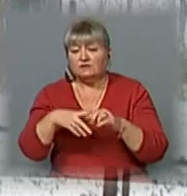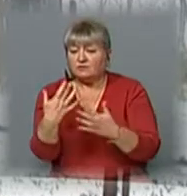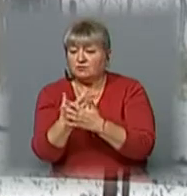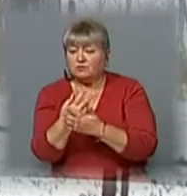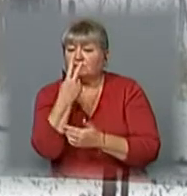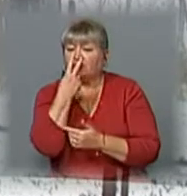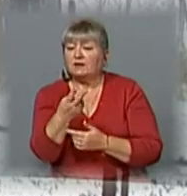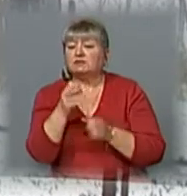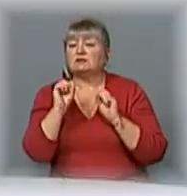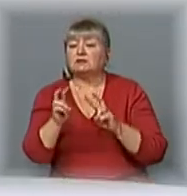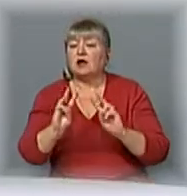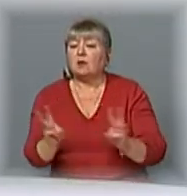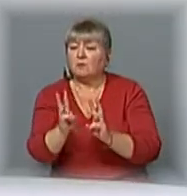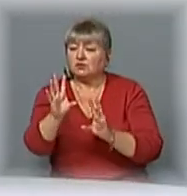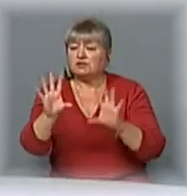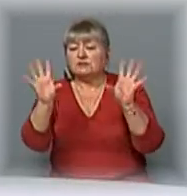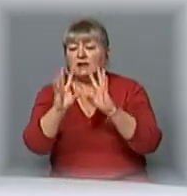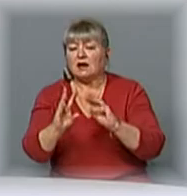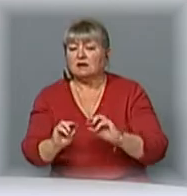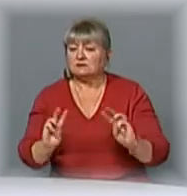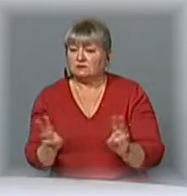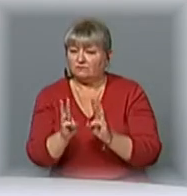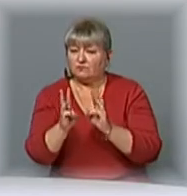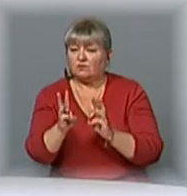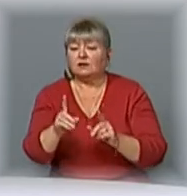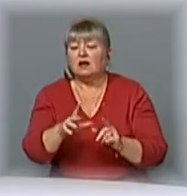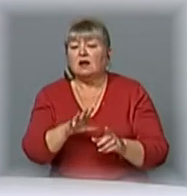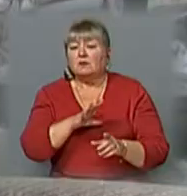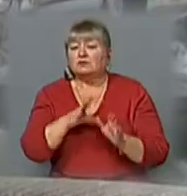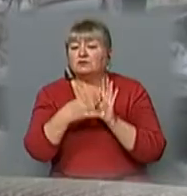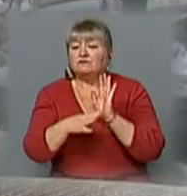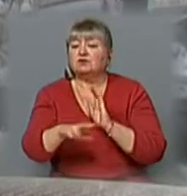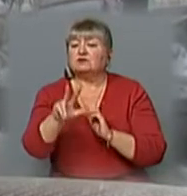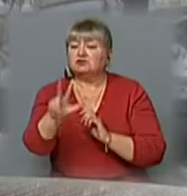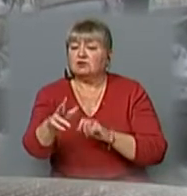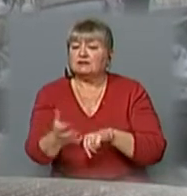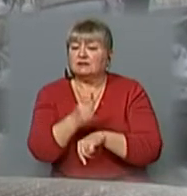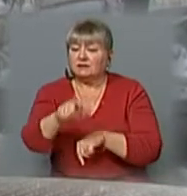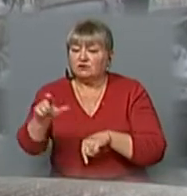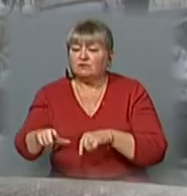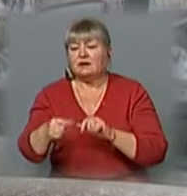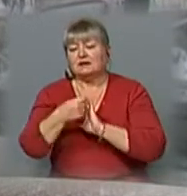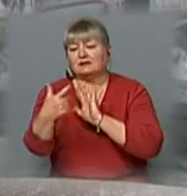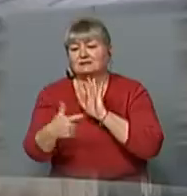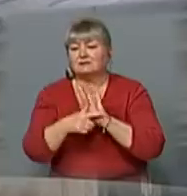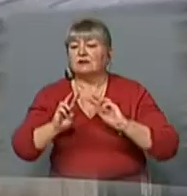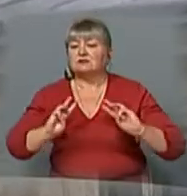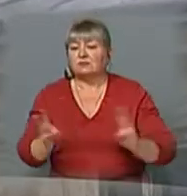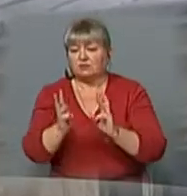бачите, як пожежники гасять вогонь на горищі. Вогонь гасили 93. Рятувальники задіяли 17 пожежних машин.